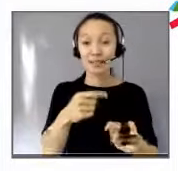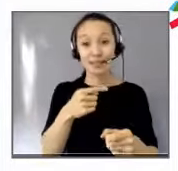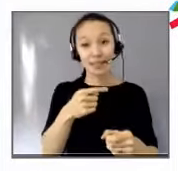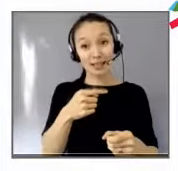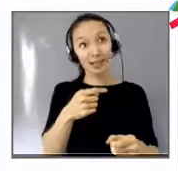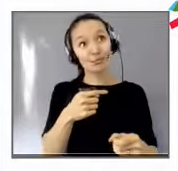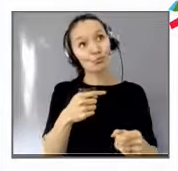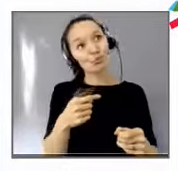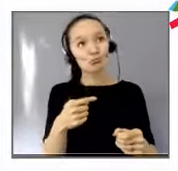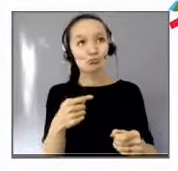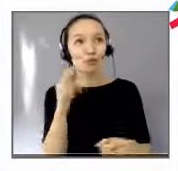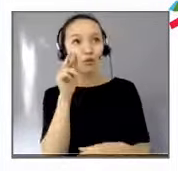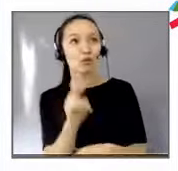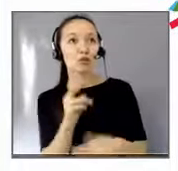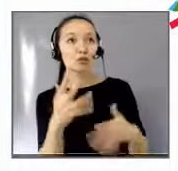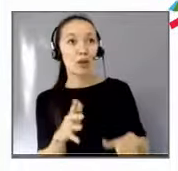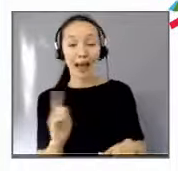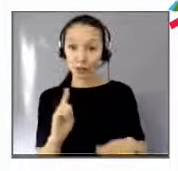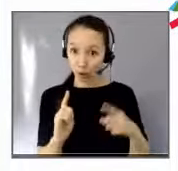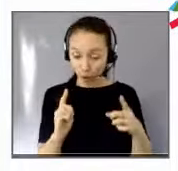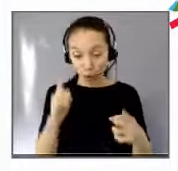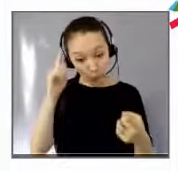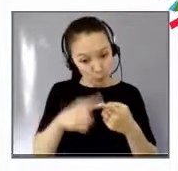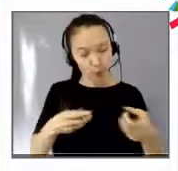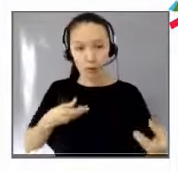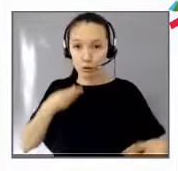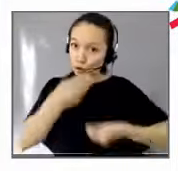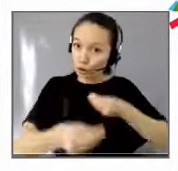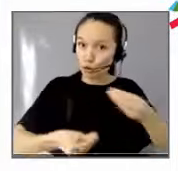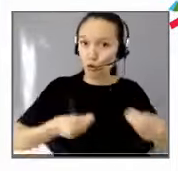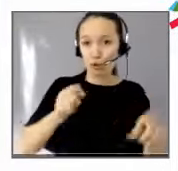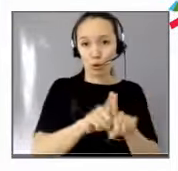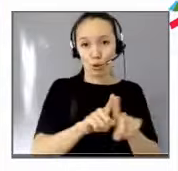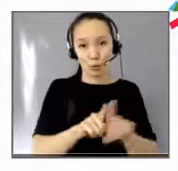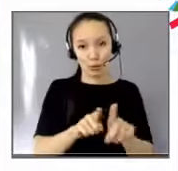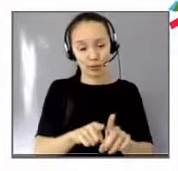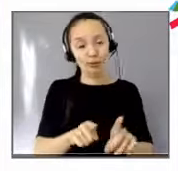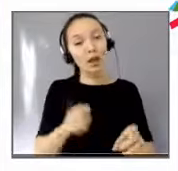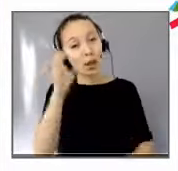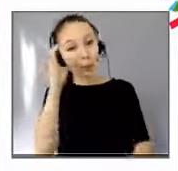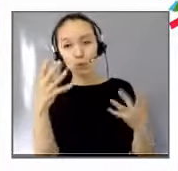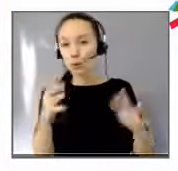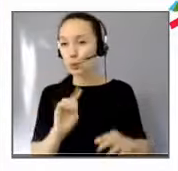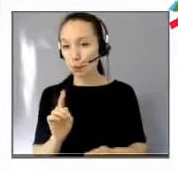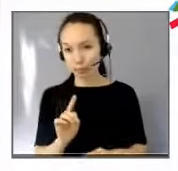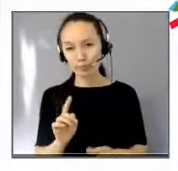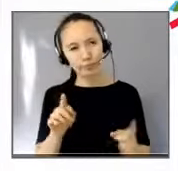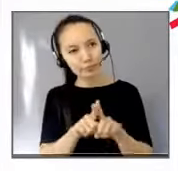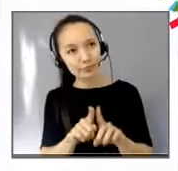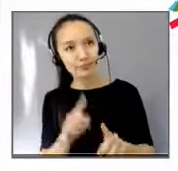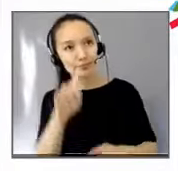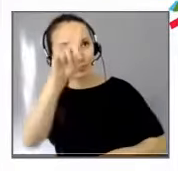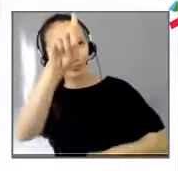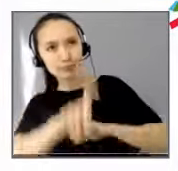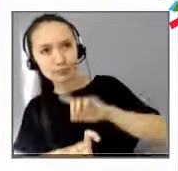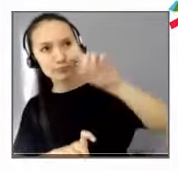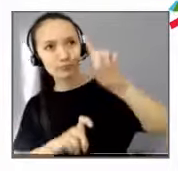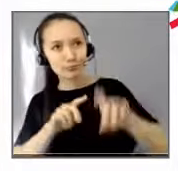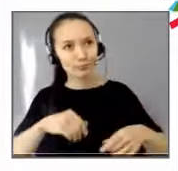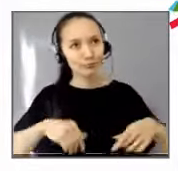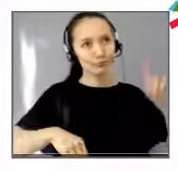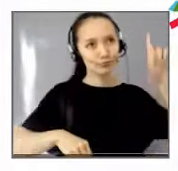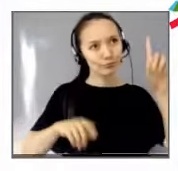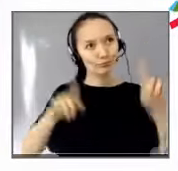échanger, on vient pour apporter à la fois des solutions mais aussi des questions, des interrogations et pour faire émerger ensemble,